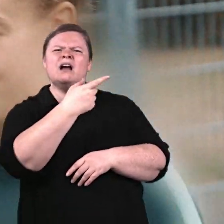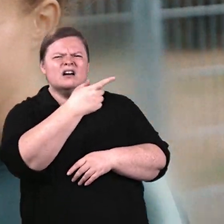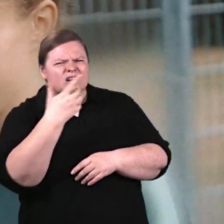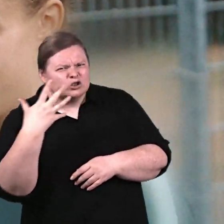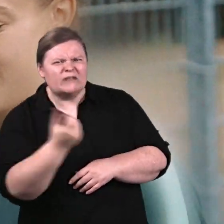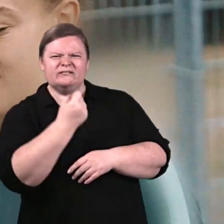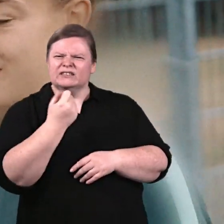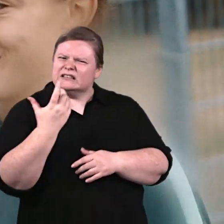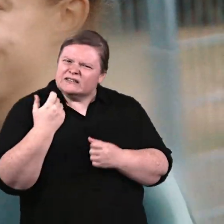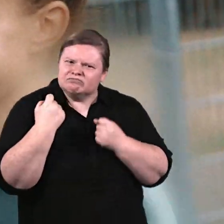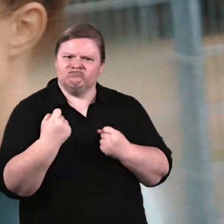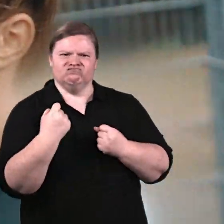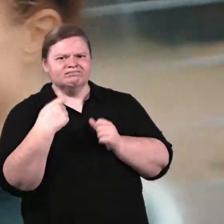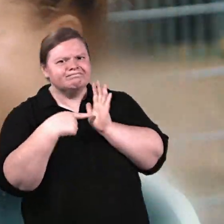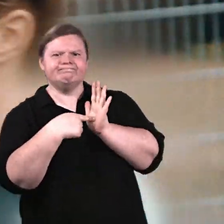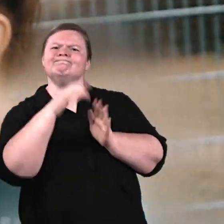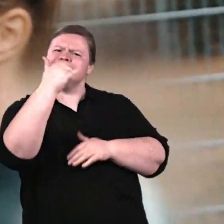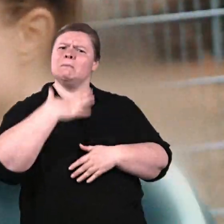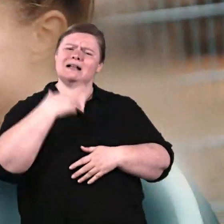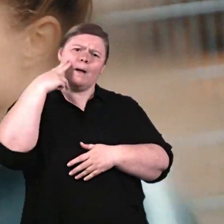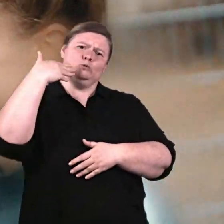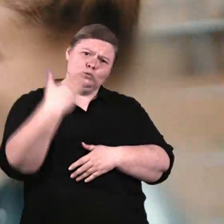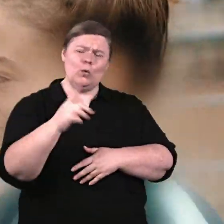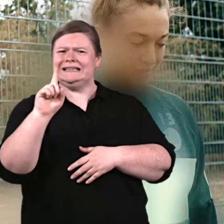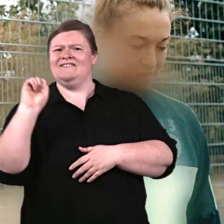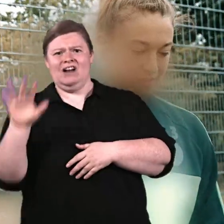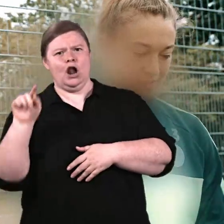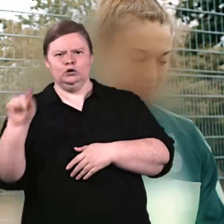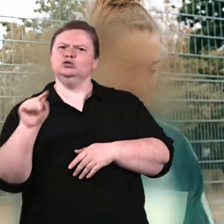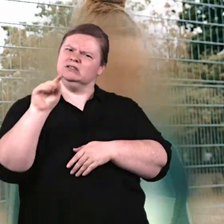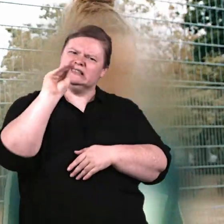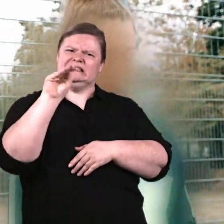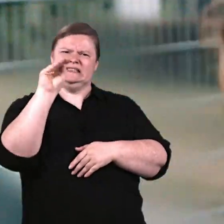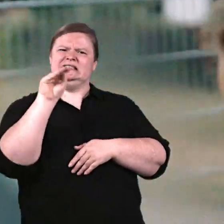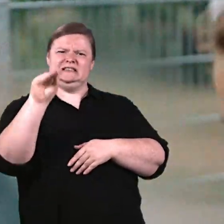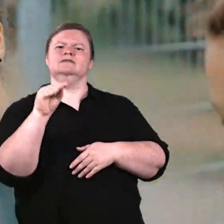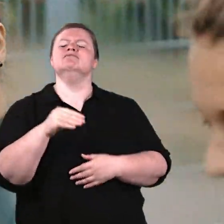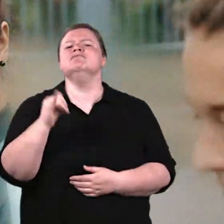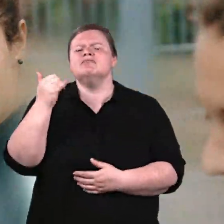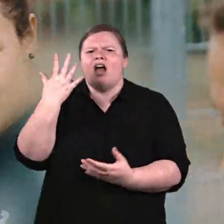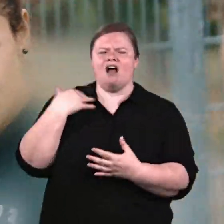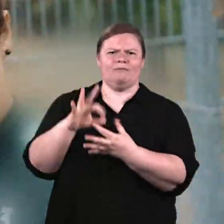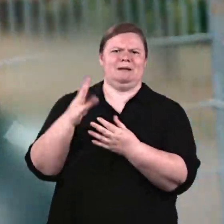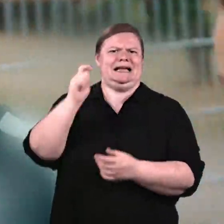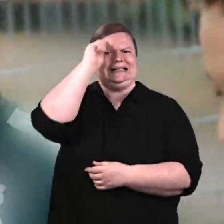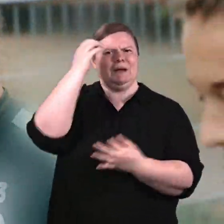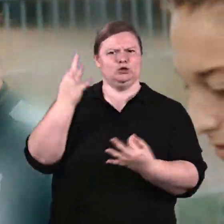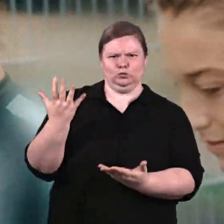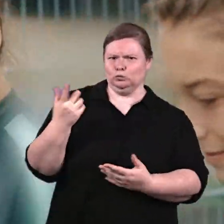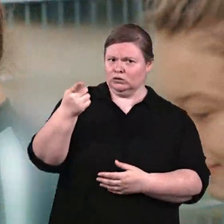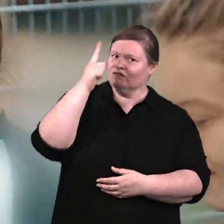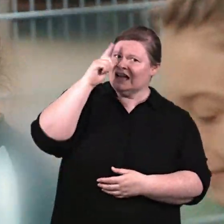Selbstvertrauen einfach zu sagen, Leute, ich heiß so und so und nicht so und so? Ja, erstmal hat das für mich immer was mit Respekt zu tun, zu wissen,